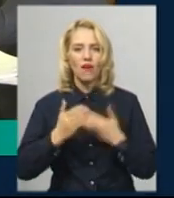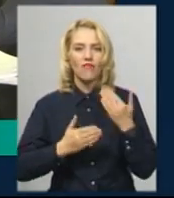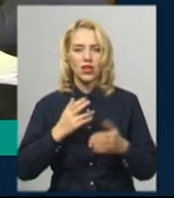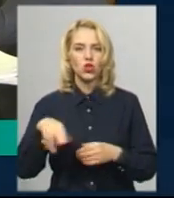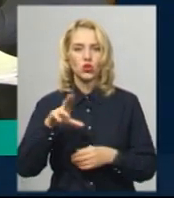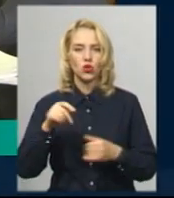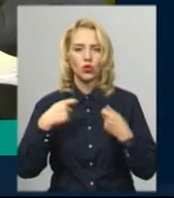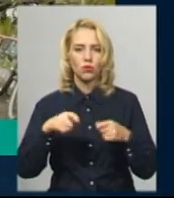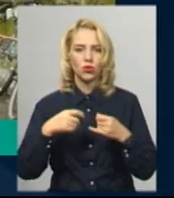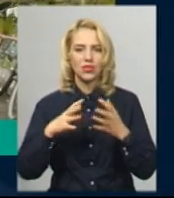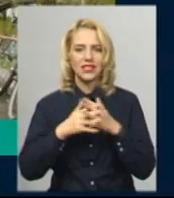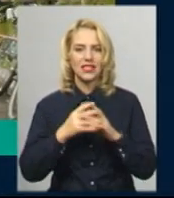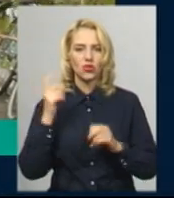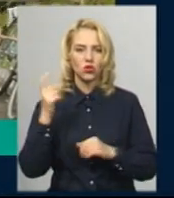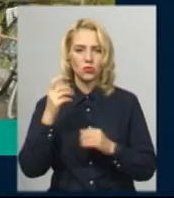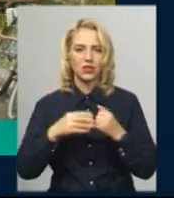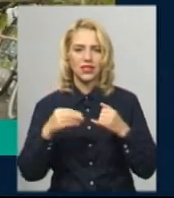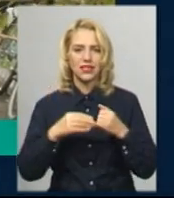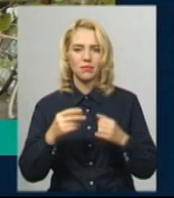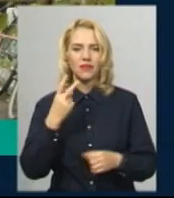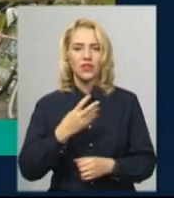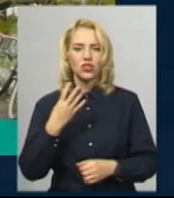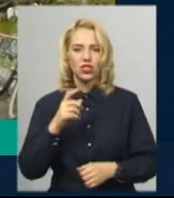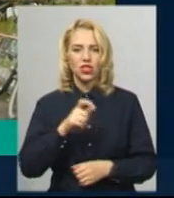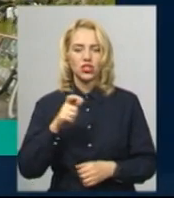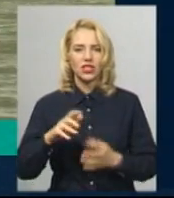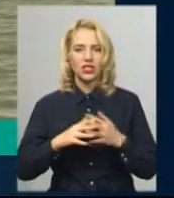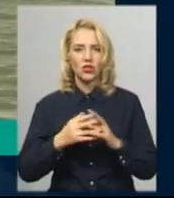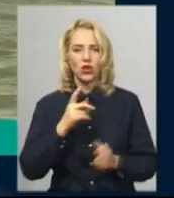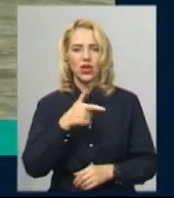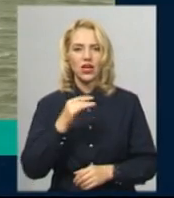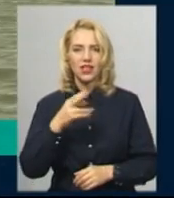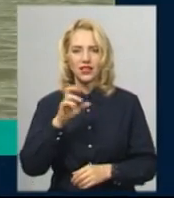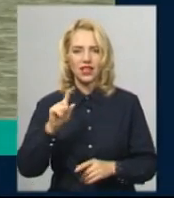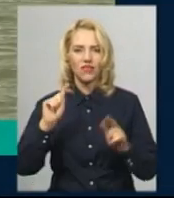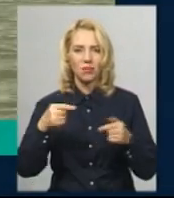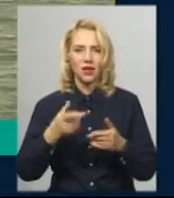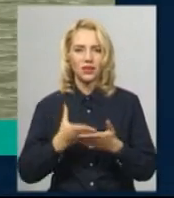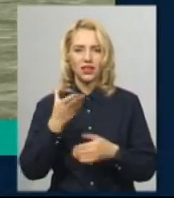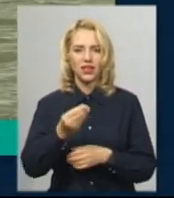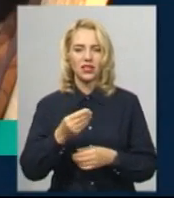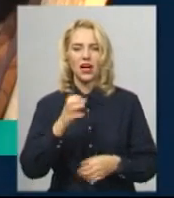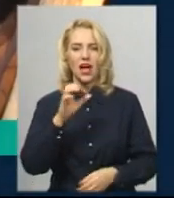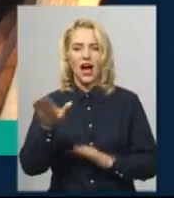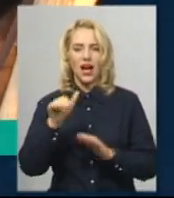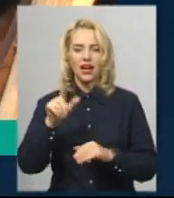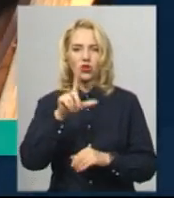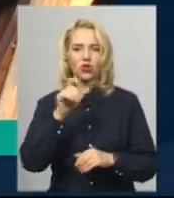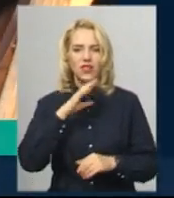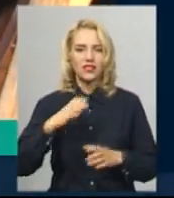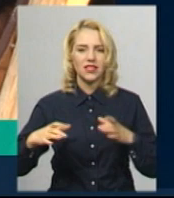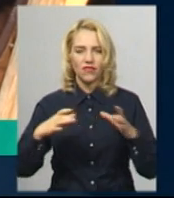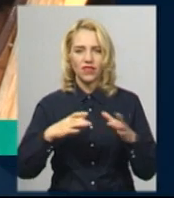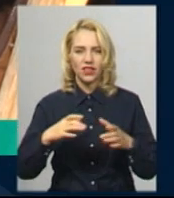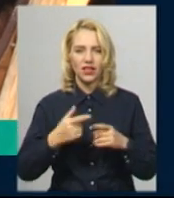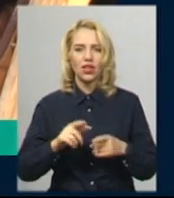сільськогосподарських земель. 20 жителів села Герценки Красилівського району вимагали платити оренду за ставки до сільської ради. Стан пса, який вчора